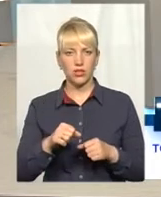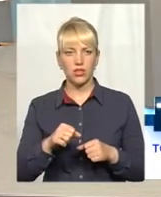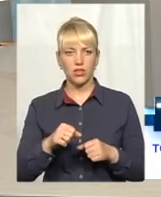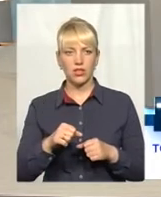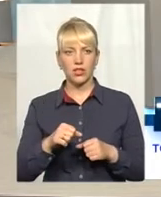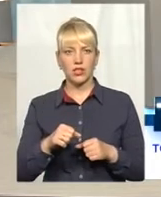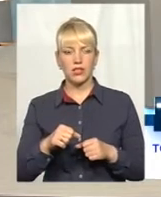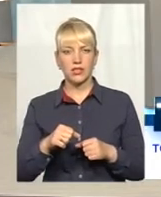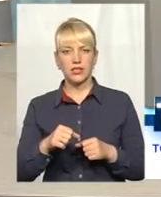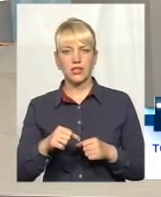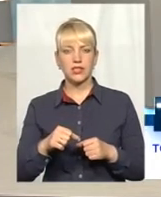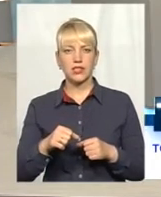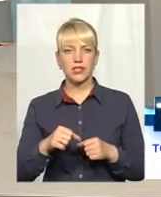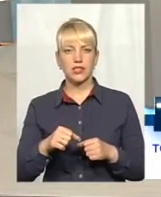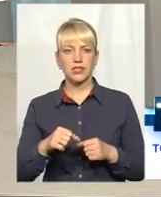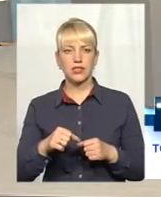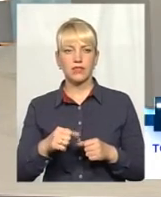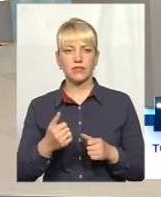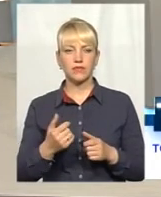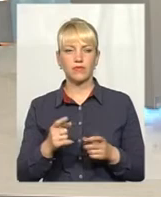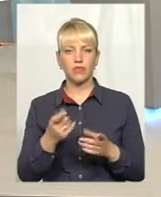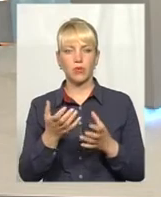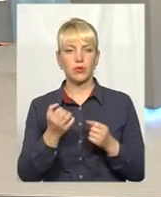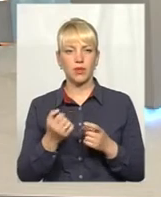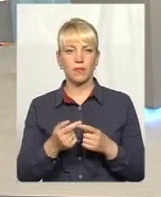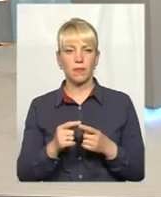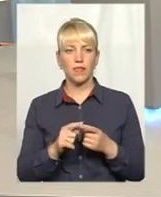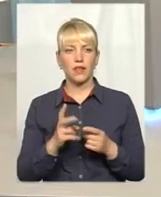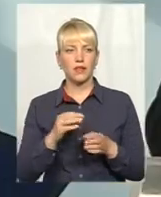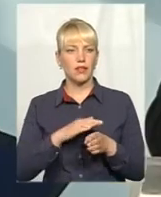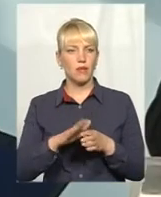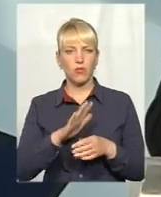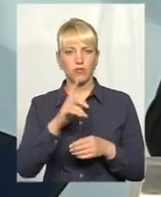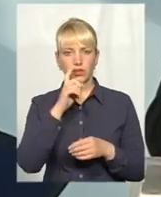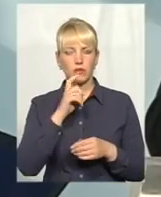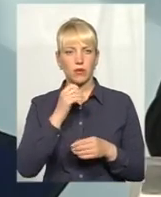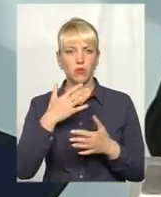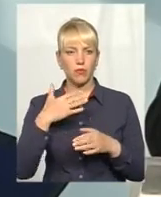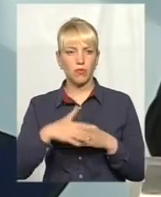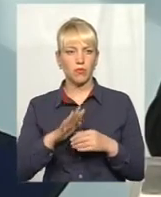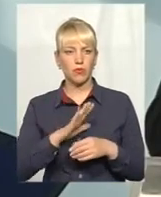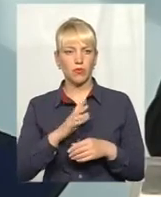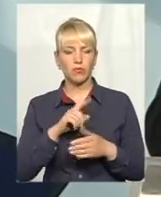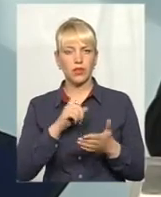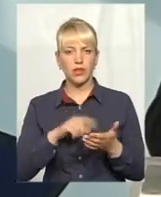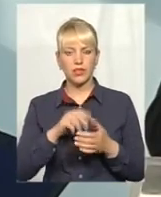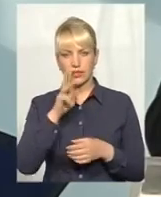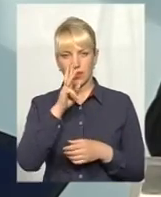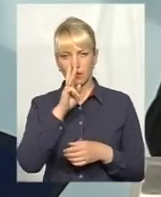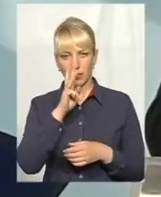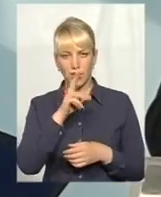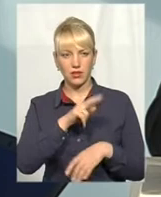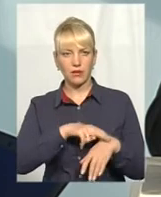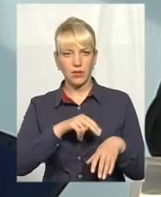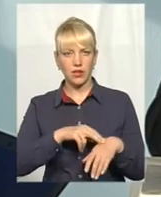Я так розумію, чи є переваги? Так, не повністю було питання. З приводу зарплати. Зарплата інспектора патрульної поліції в місті